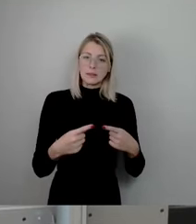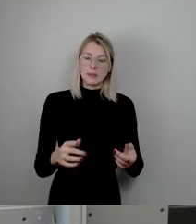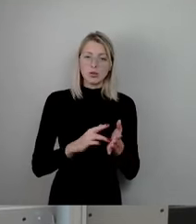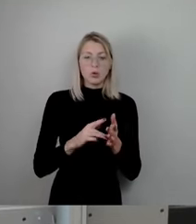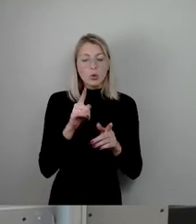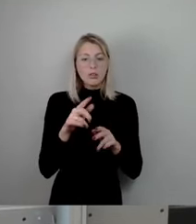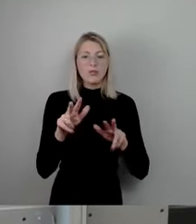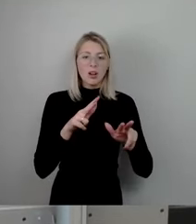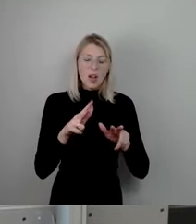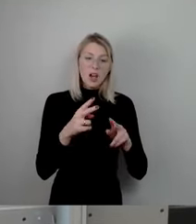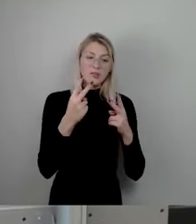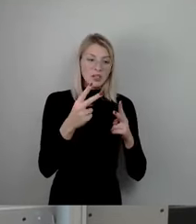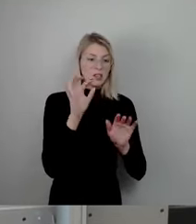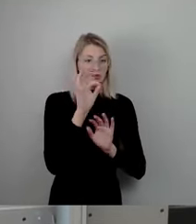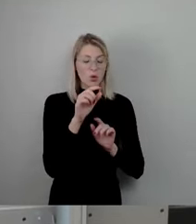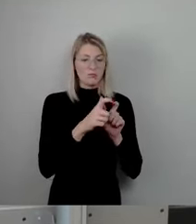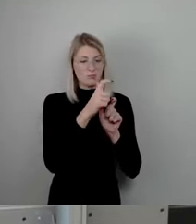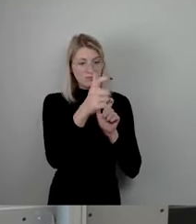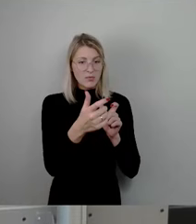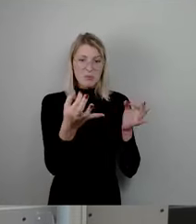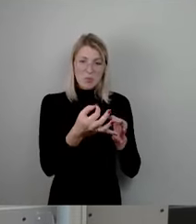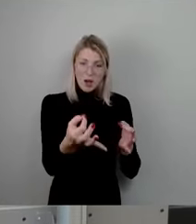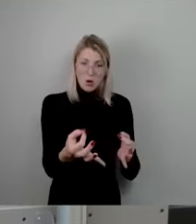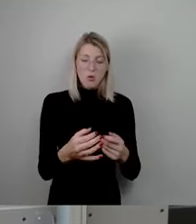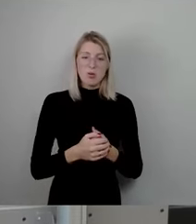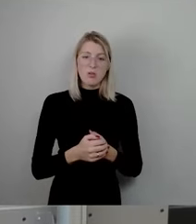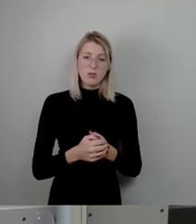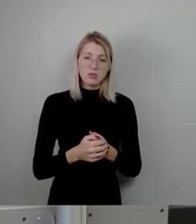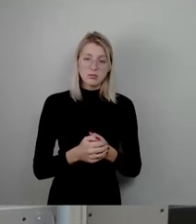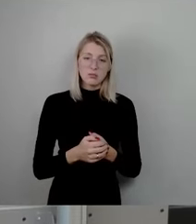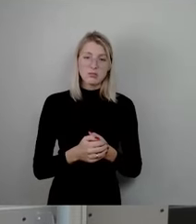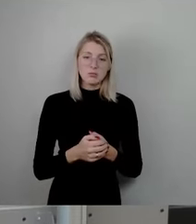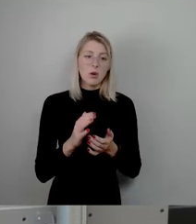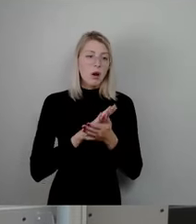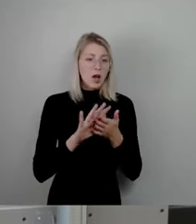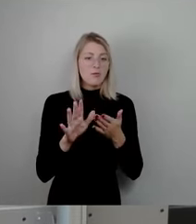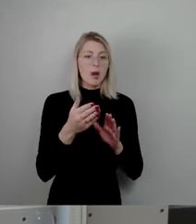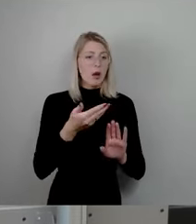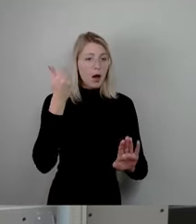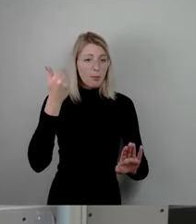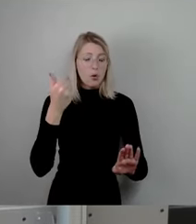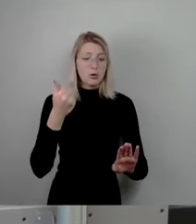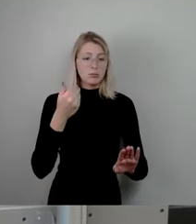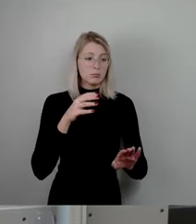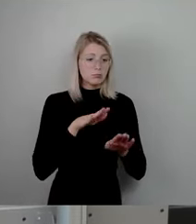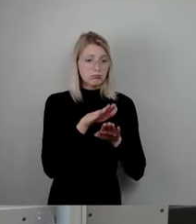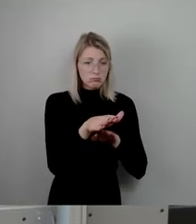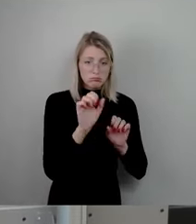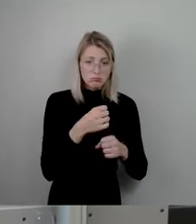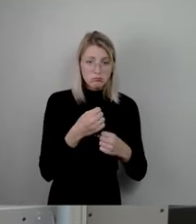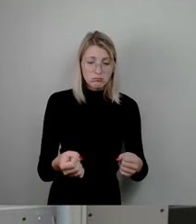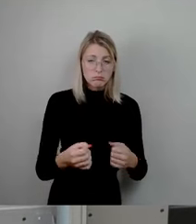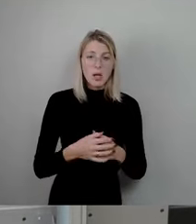sozusagen auf gut Dünken vermeintlich herausgenommen wird. In gleicher Weise müssten wir das,